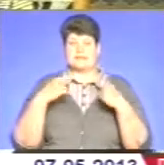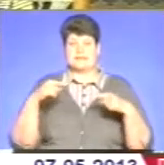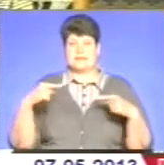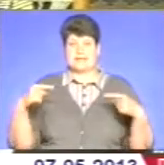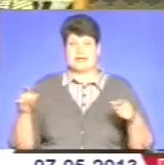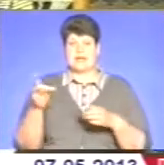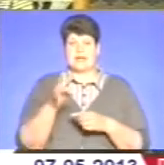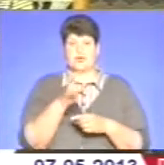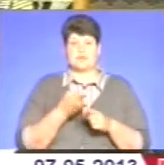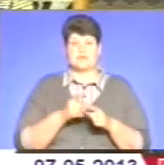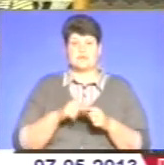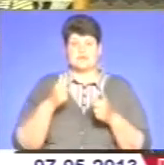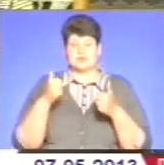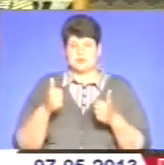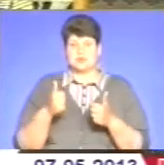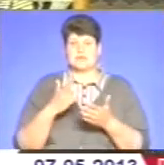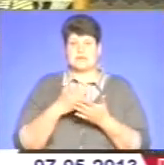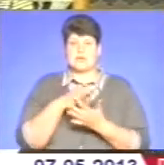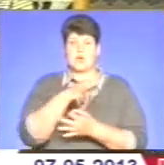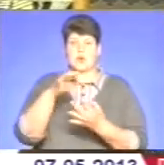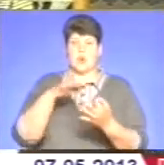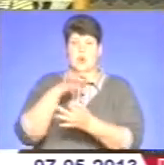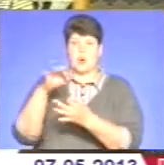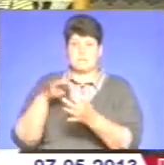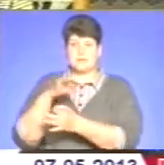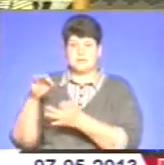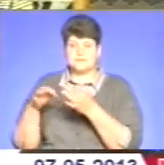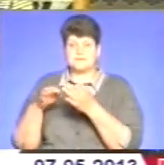регіонів, то є дуже добре, тому що є обмін того.